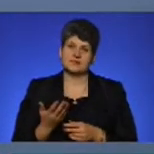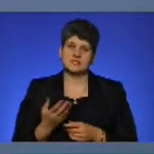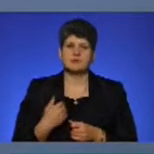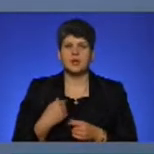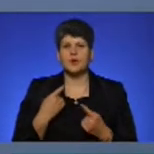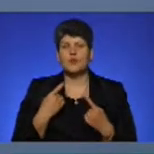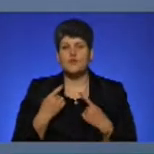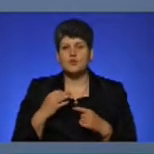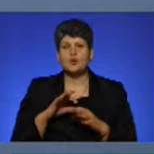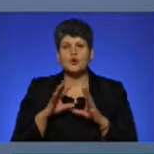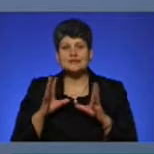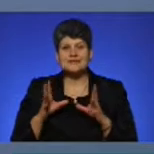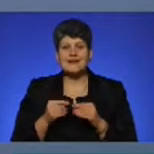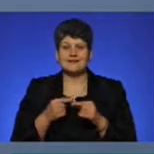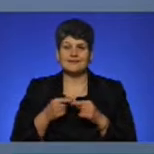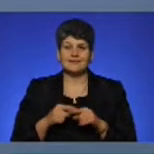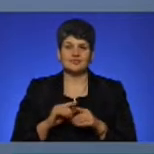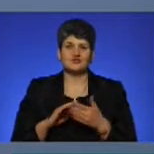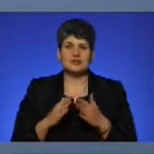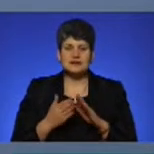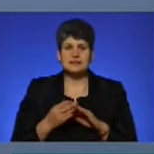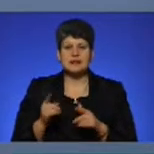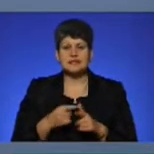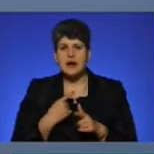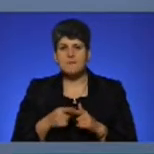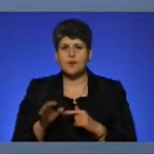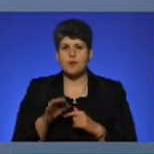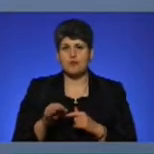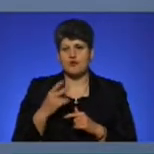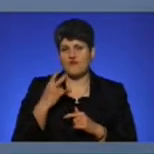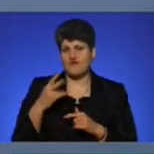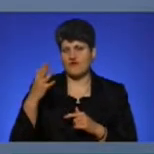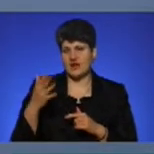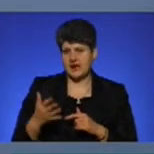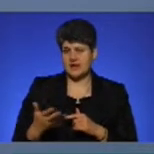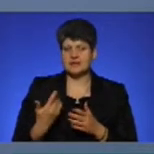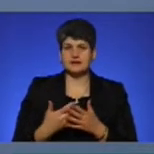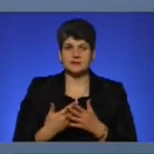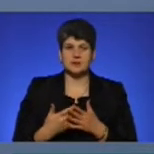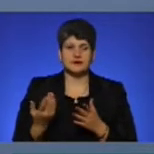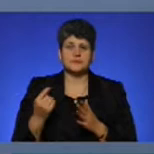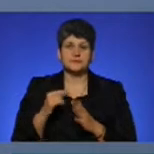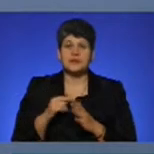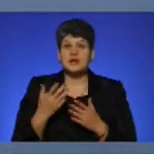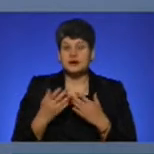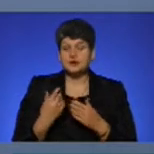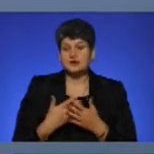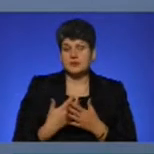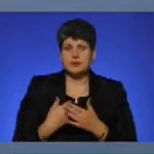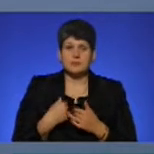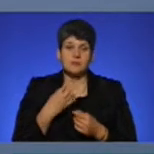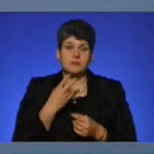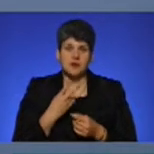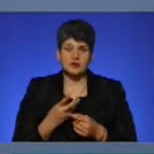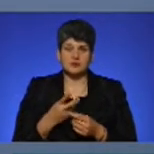говоримо або про загальний технічний стан, або десь про зовнішній вигляд, там, екстер'єр чи інтер'єр. Тому що, якщо, наприклад, ми бачимо